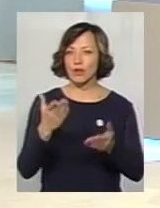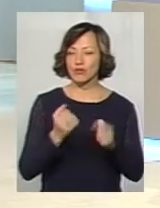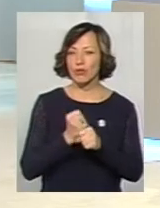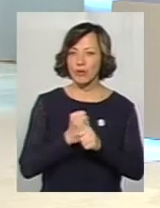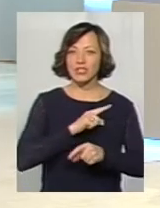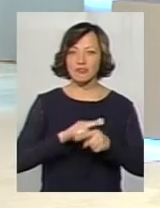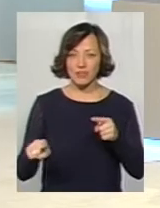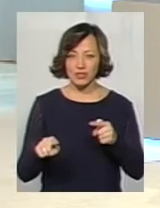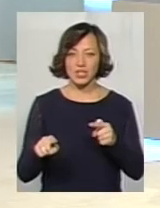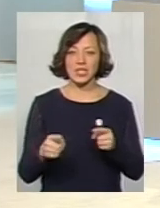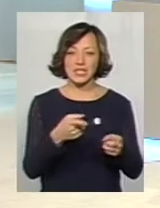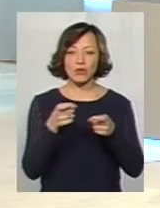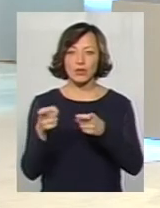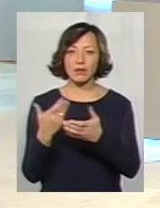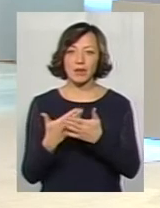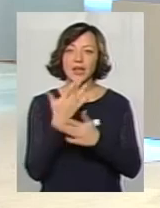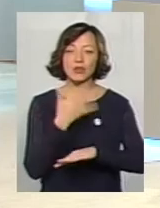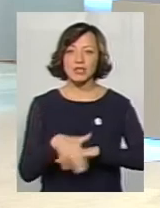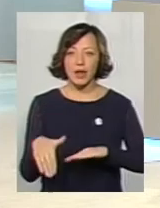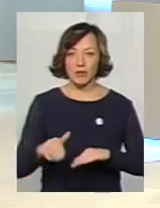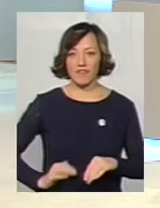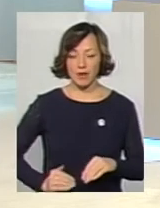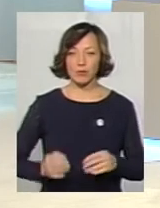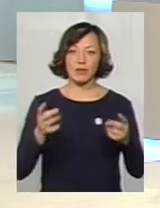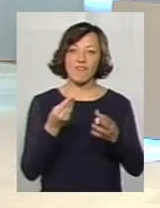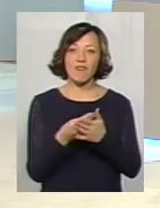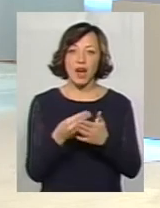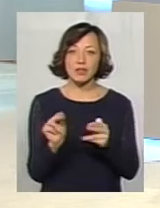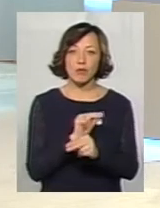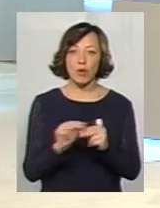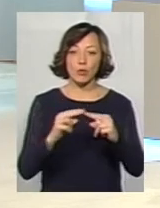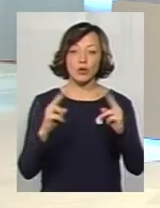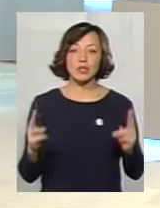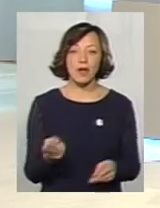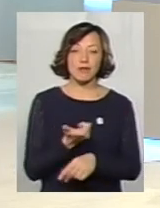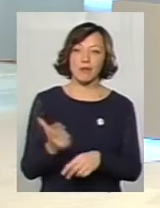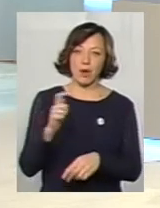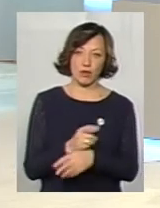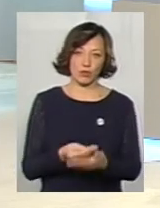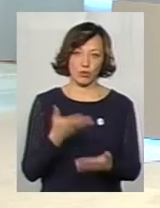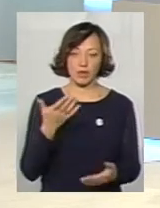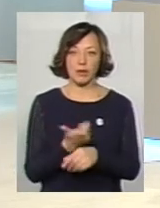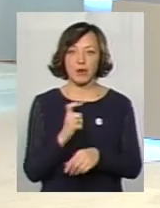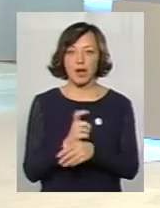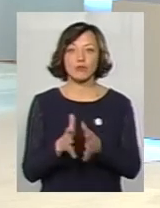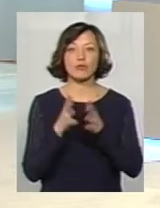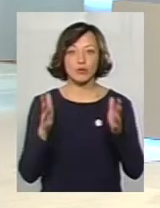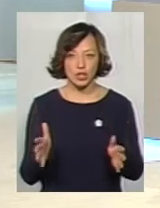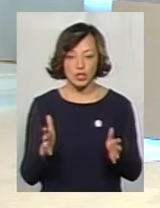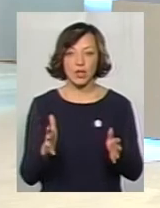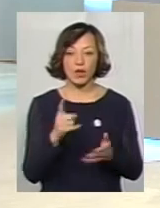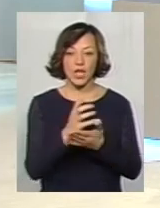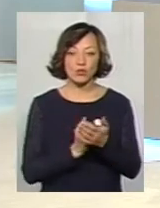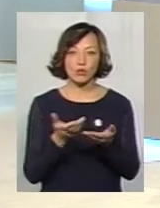робити це швидше, залучати, наприклад, іноземного підрядника, то тоді вартість ремонту моста була б набагато більша. Набагато більша той